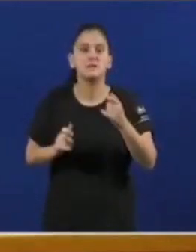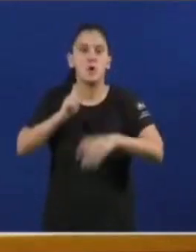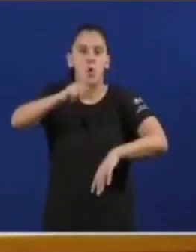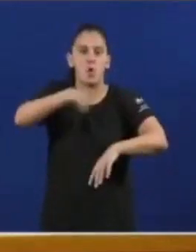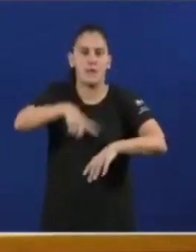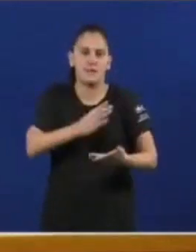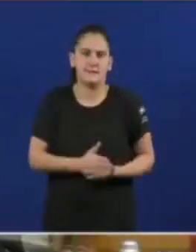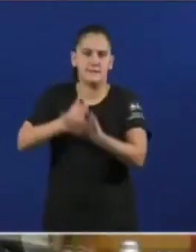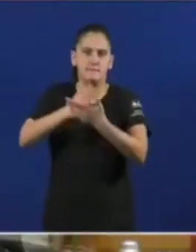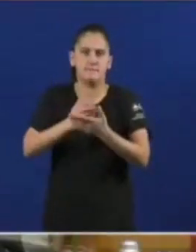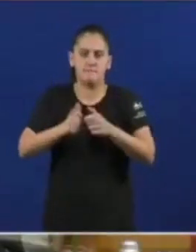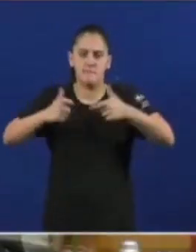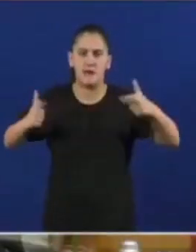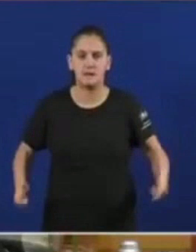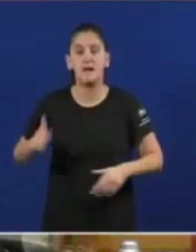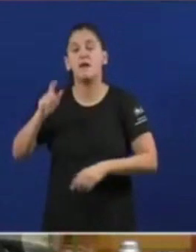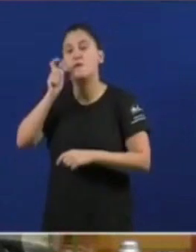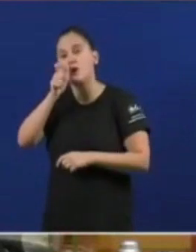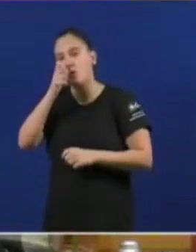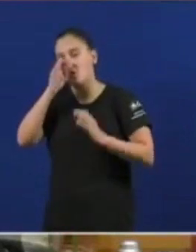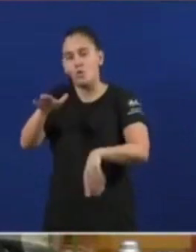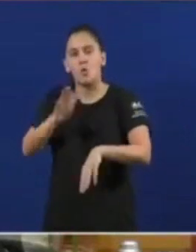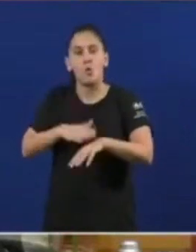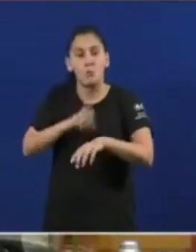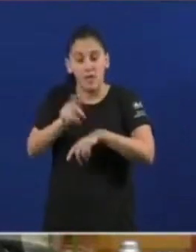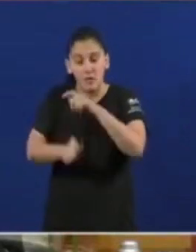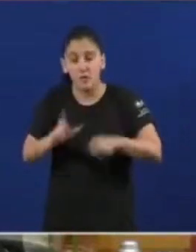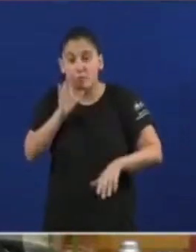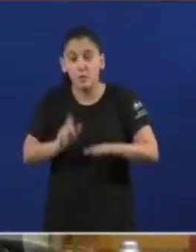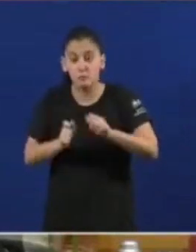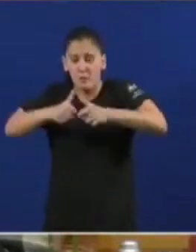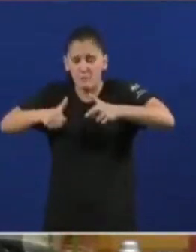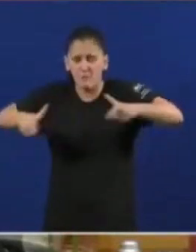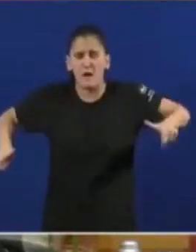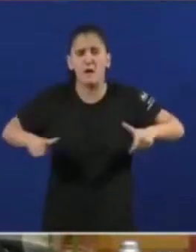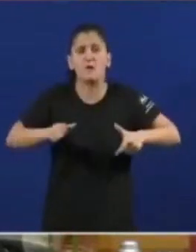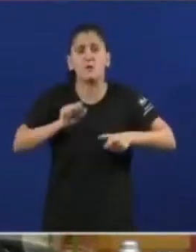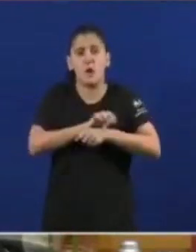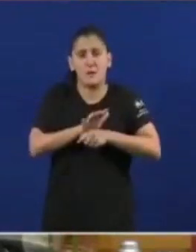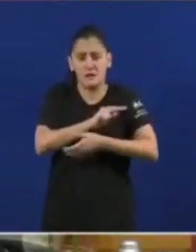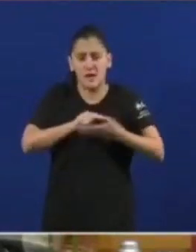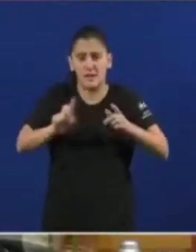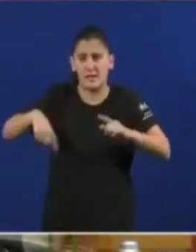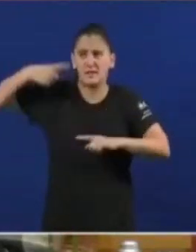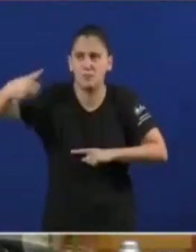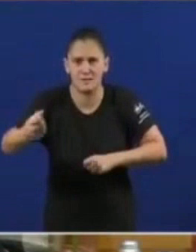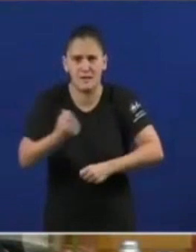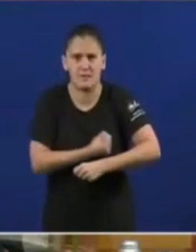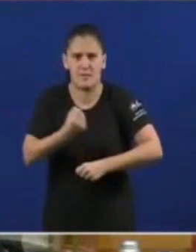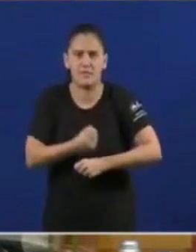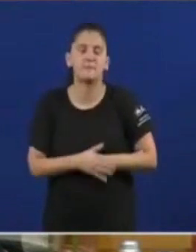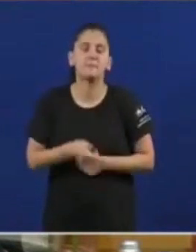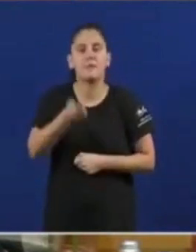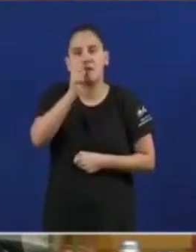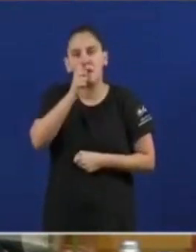Feijó culpa a cidadanía do repunte do coronavirus en Galiza despois do Nadal. Feijó